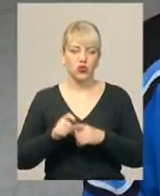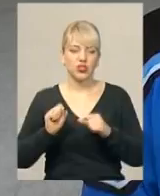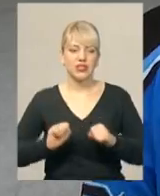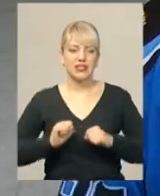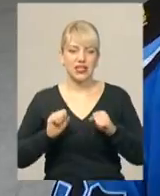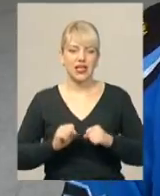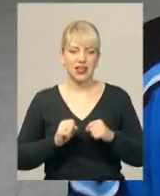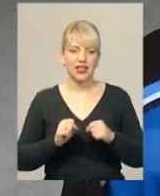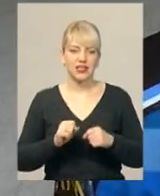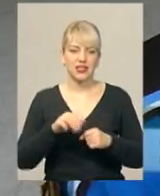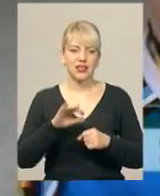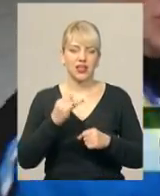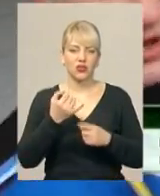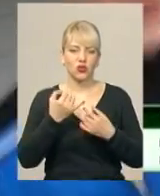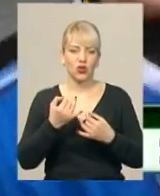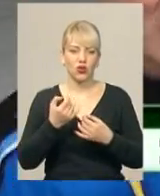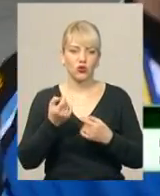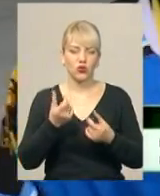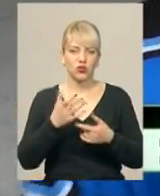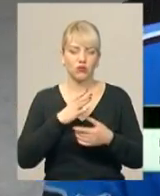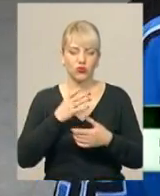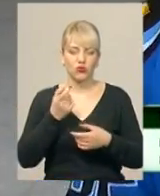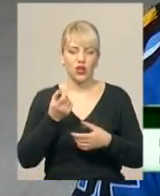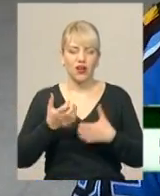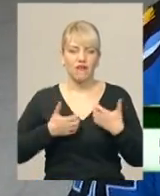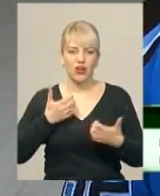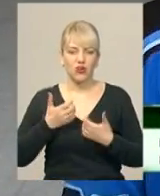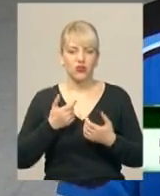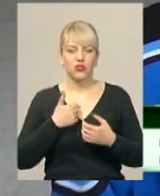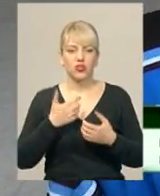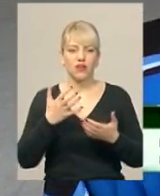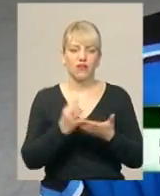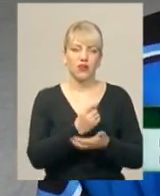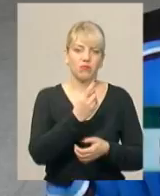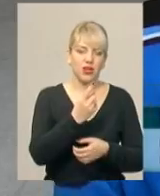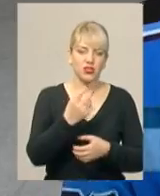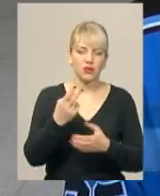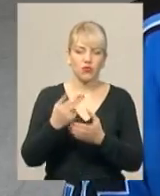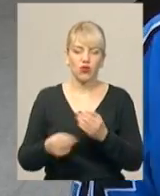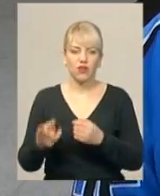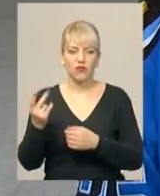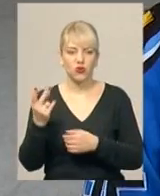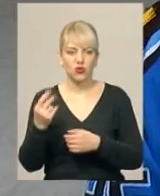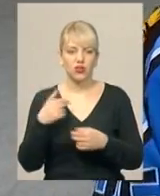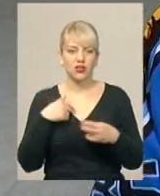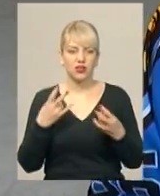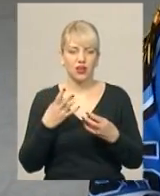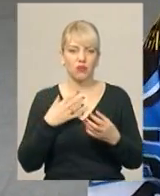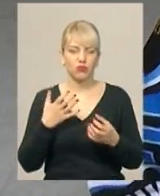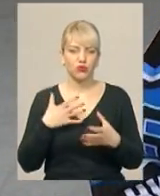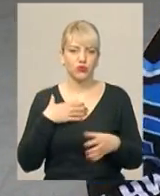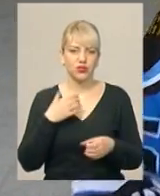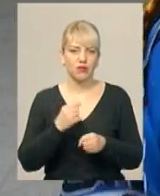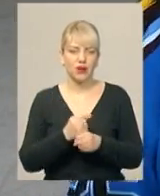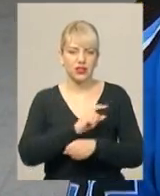та й трішки було дуже хвилююче, оскільки ми програли. Виграли першу гру і програли другу. І тобто нам треба було дуже зібратися з силами,